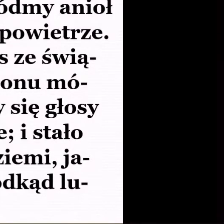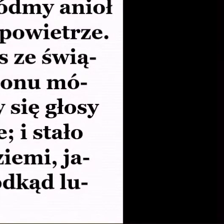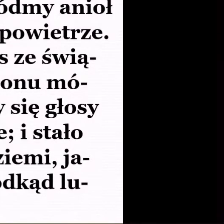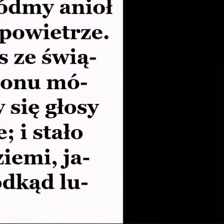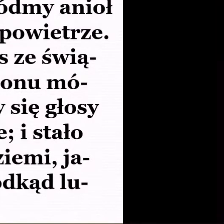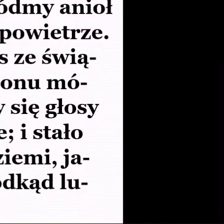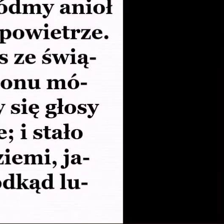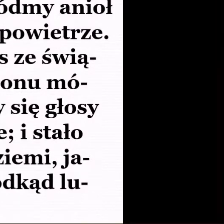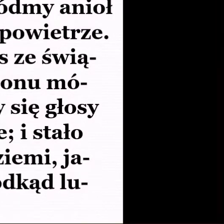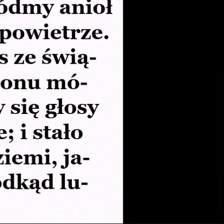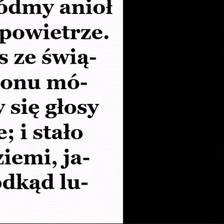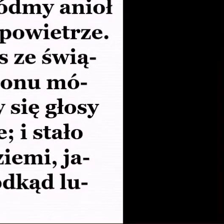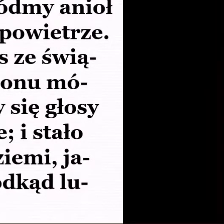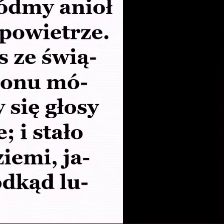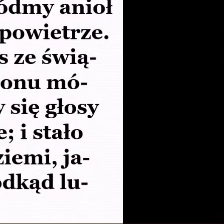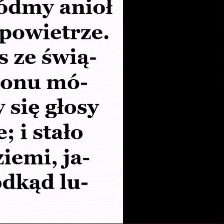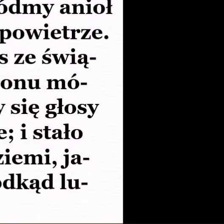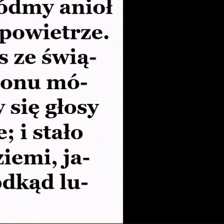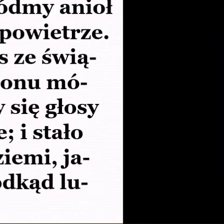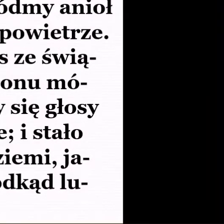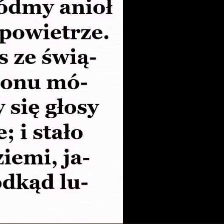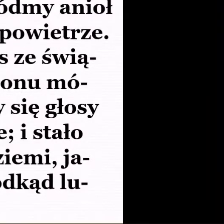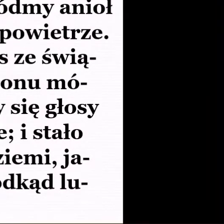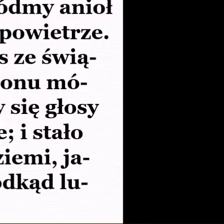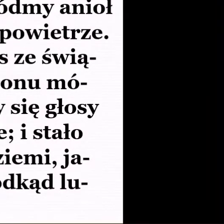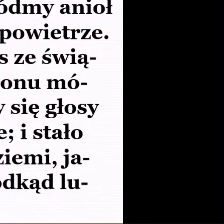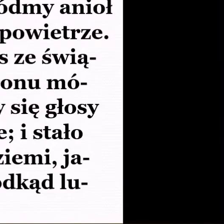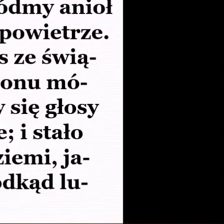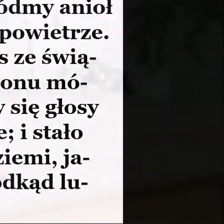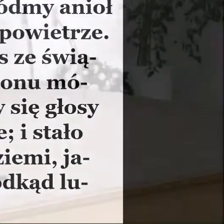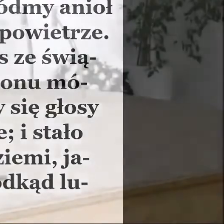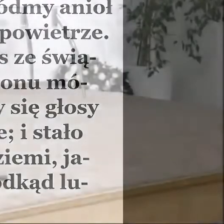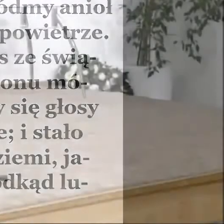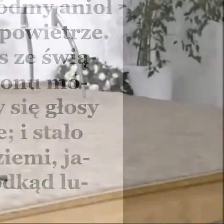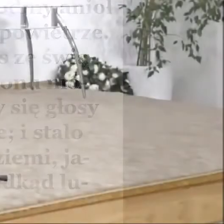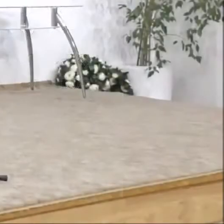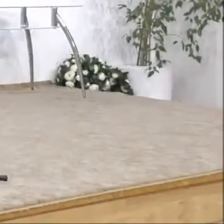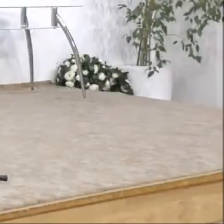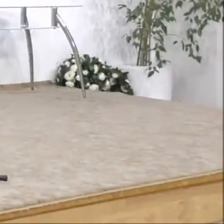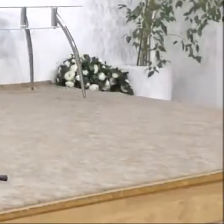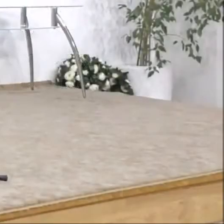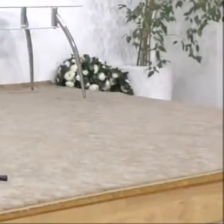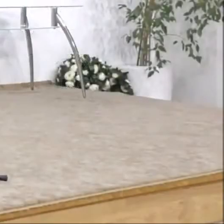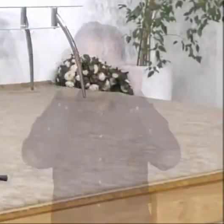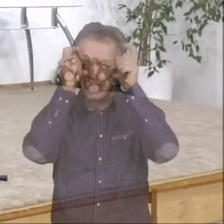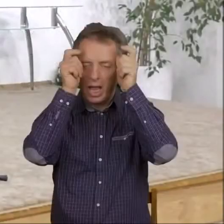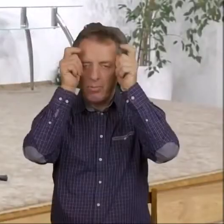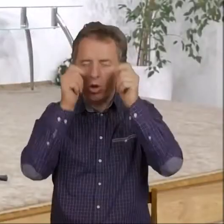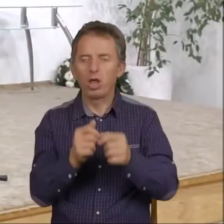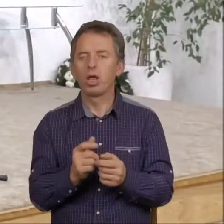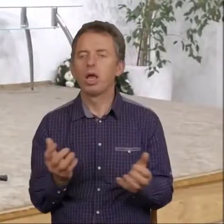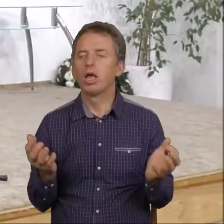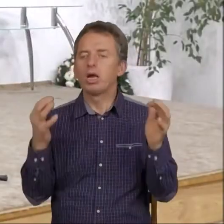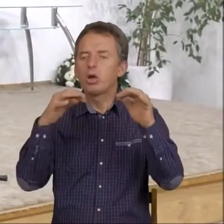ona jest z Bogiem. No i co robią siły demoniczne? Zgromadził ich na miejsce,